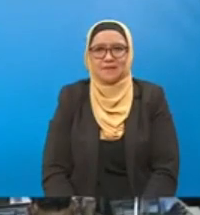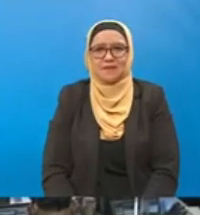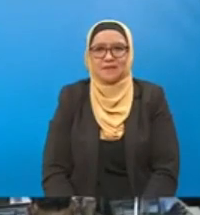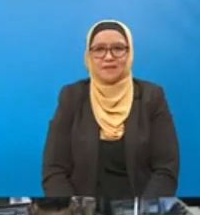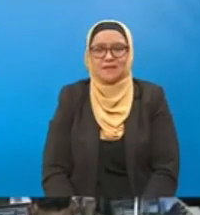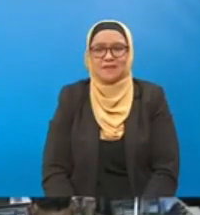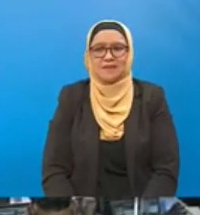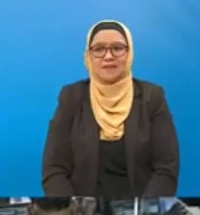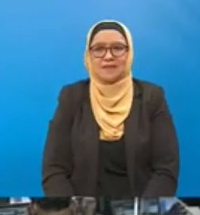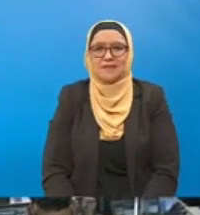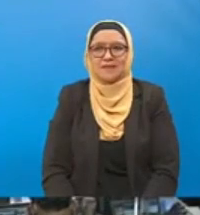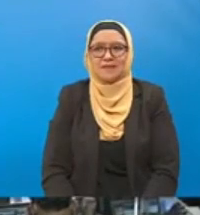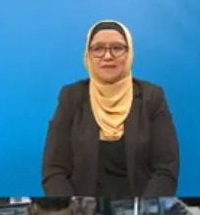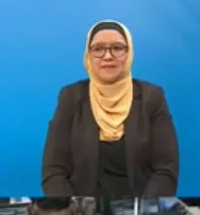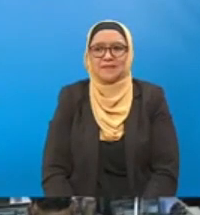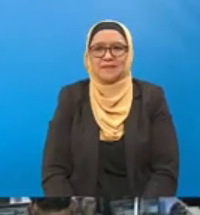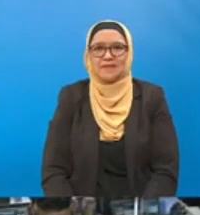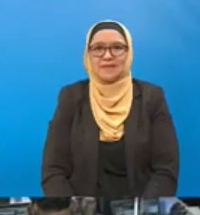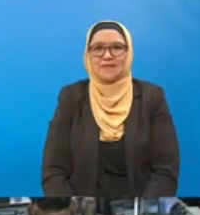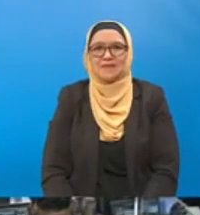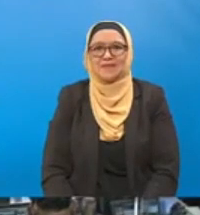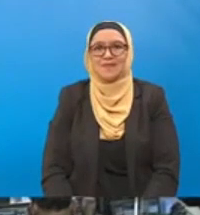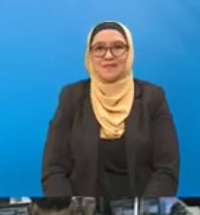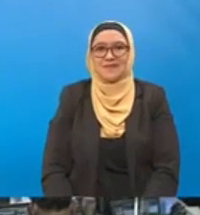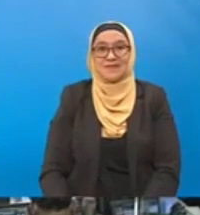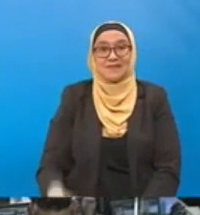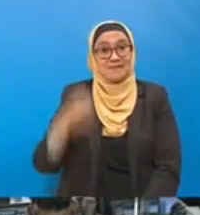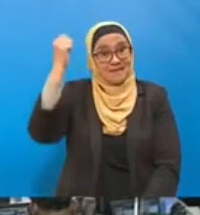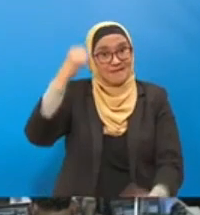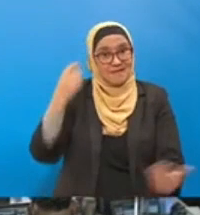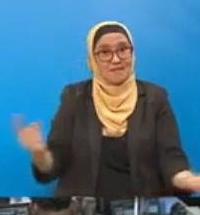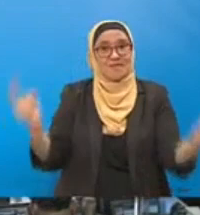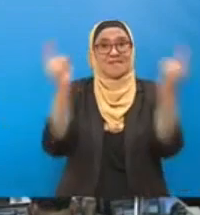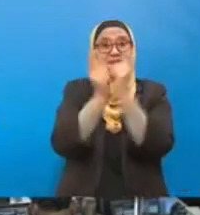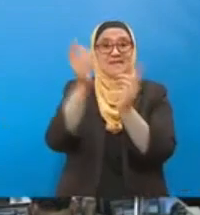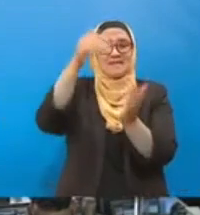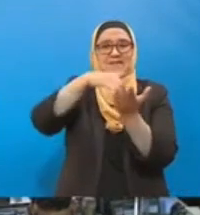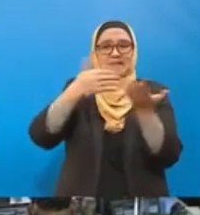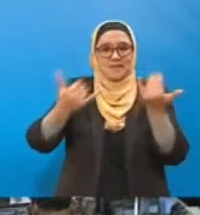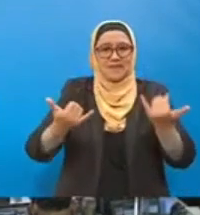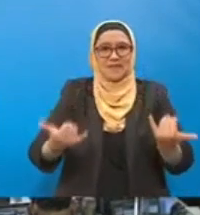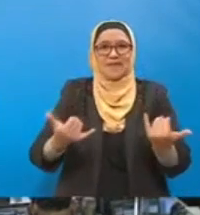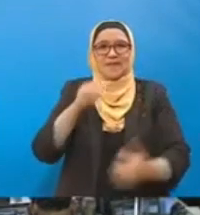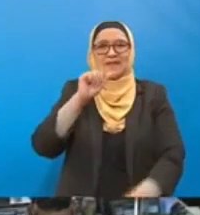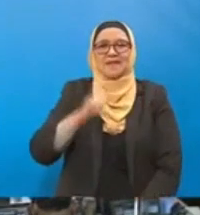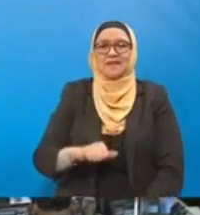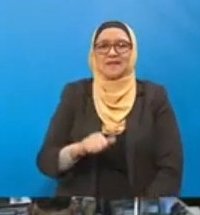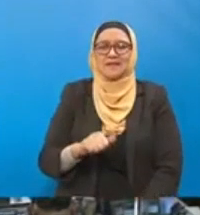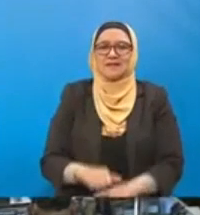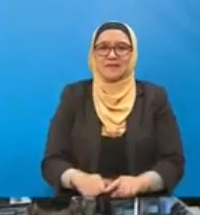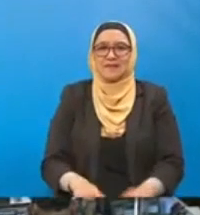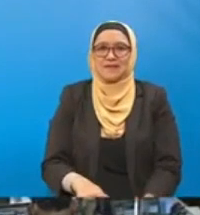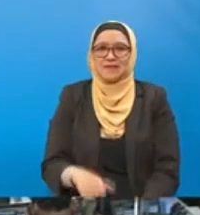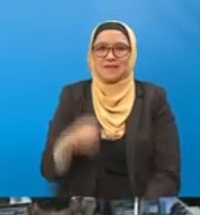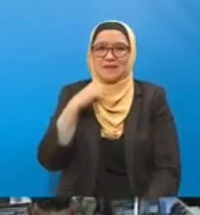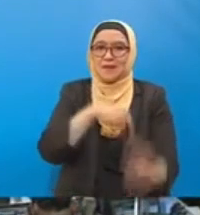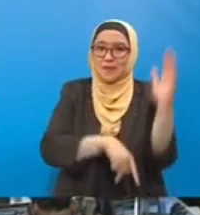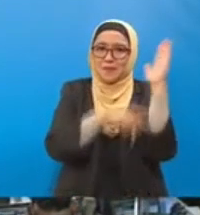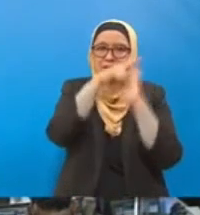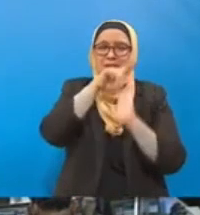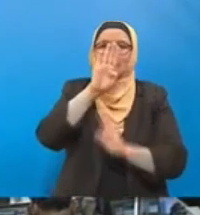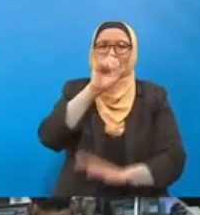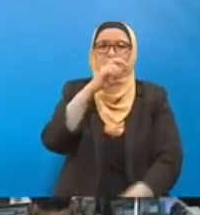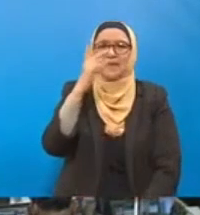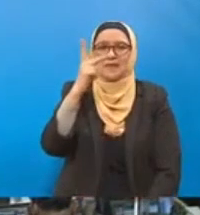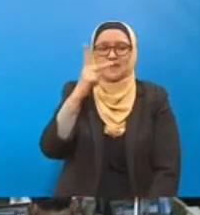akibat pembangunan yang semakin pesat seperti pembinaan Bandar Baru Jelawat, pesat